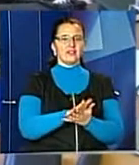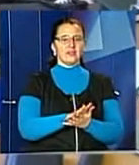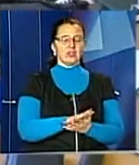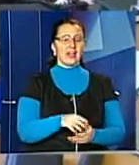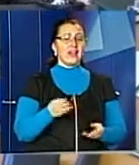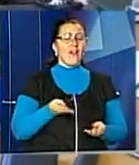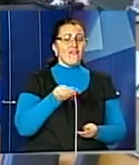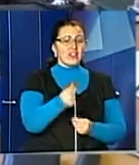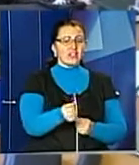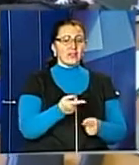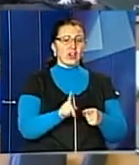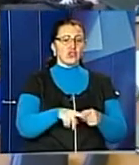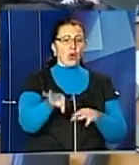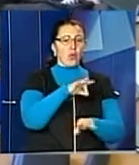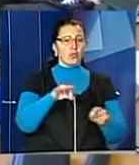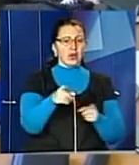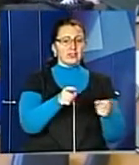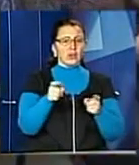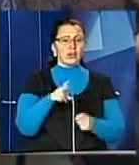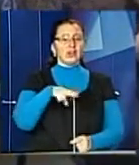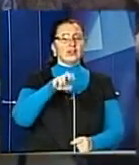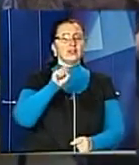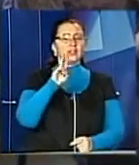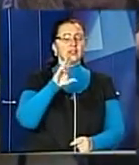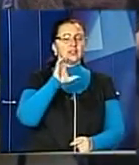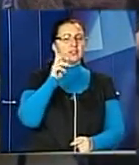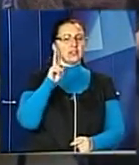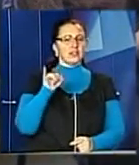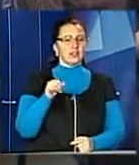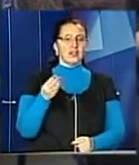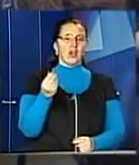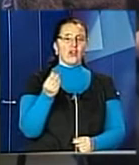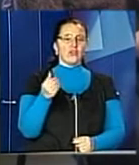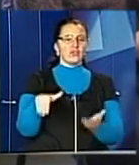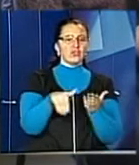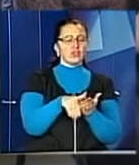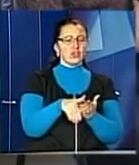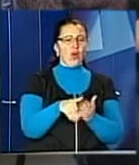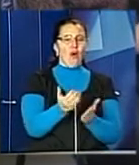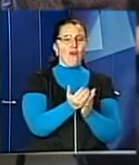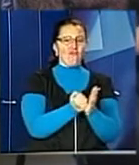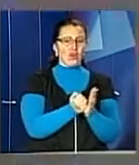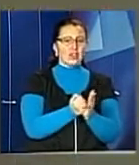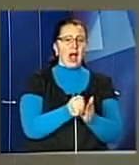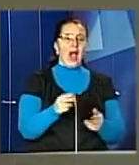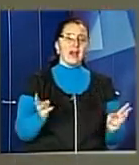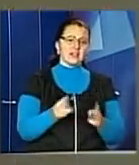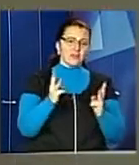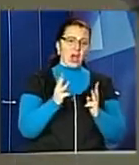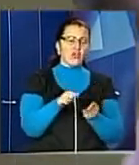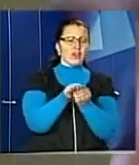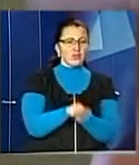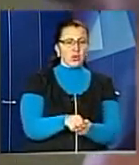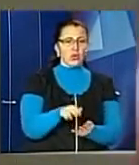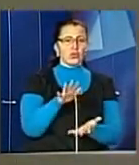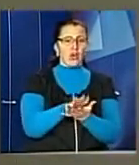фінансування цього проекту залучать Данський інвестиційний фонд. А саме спалювання та переробка відходів за попередніми розрахунками